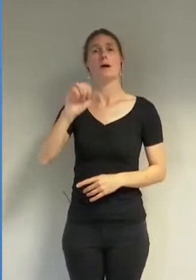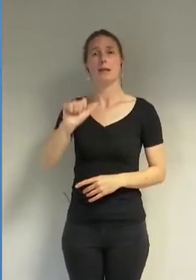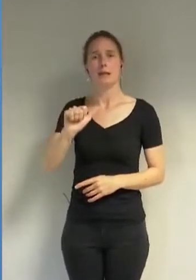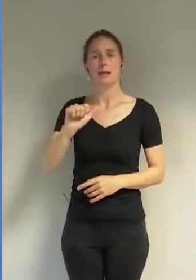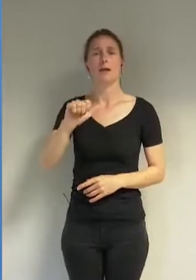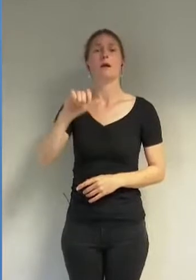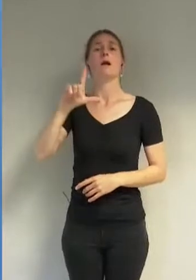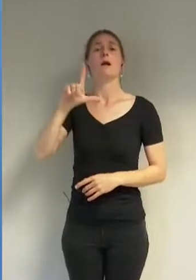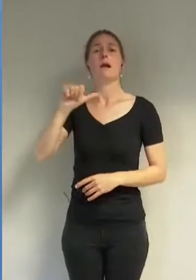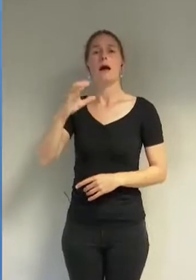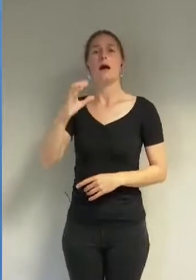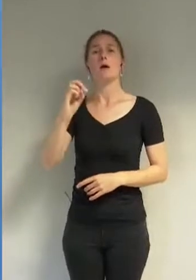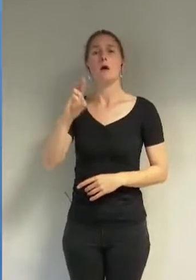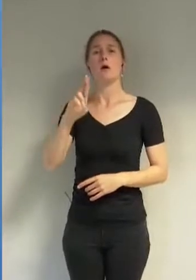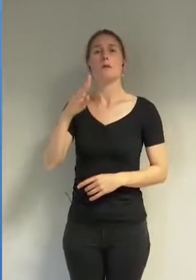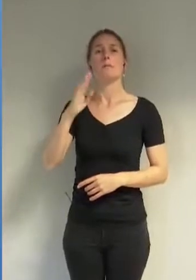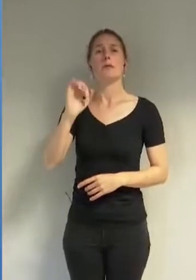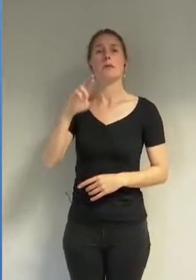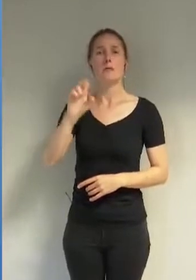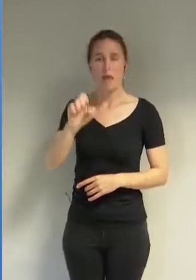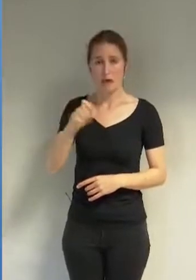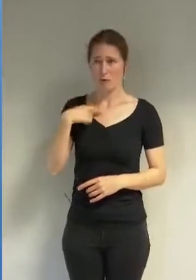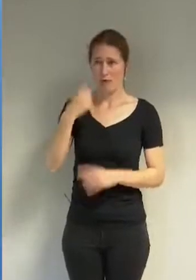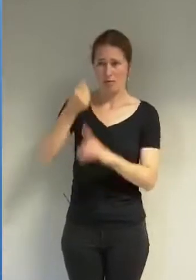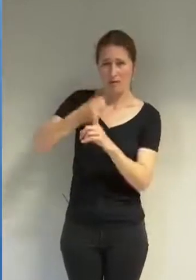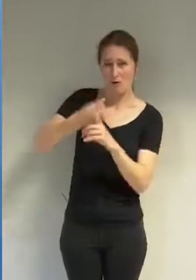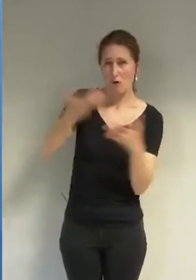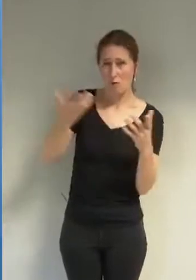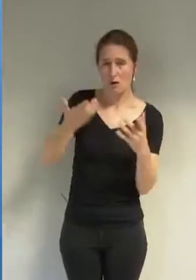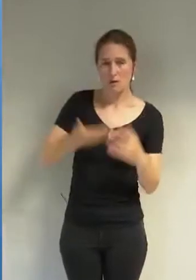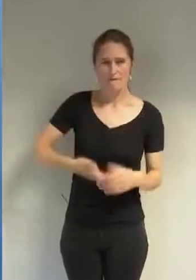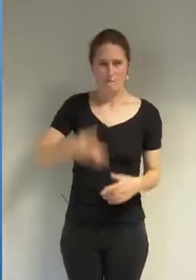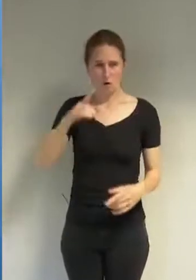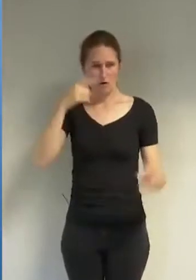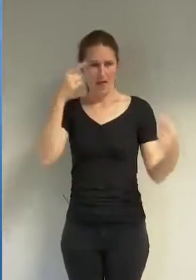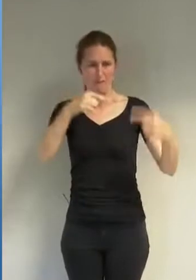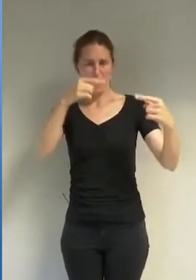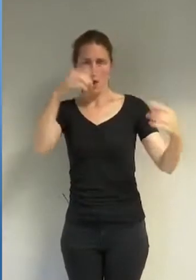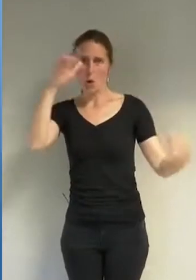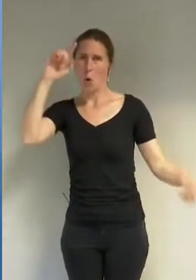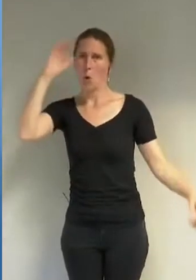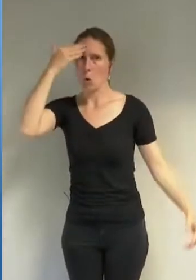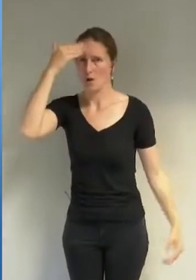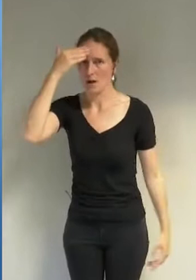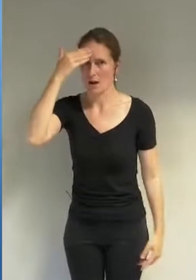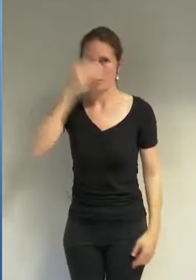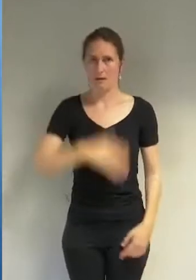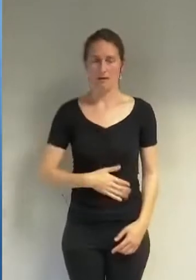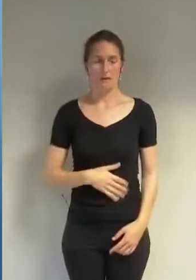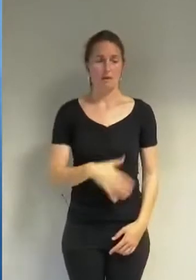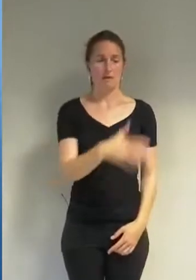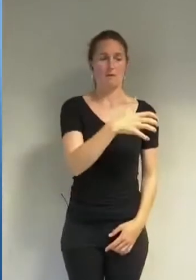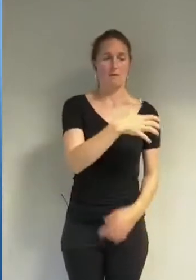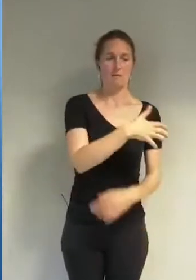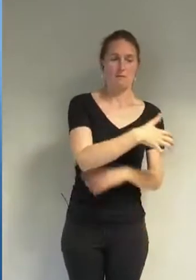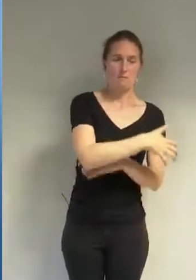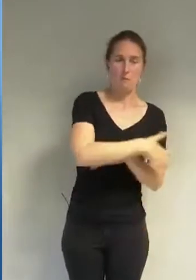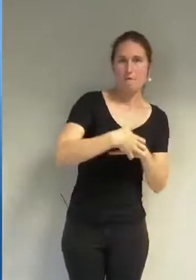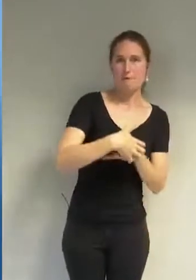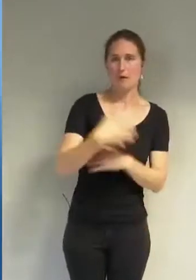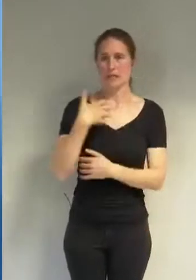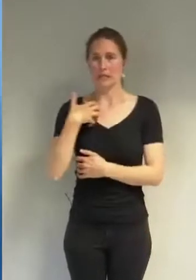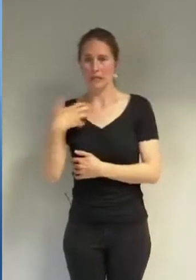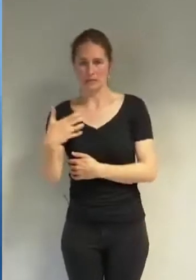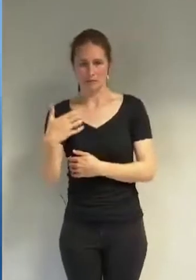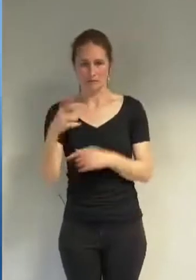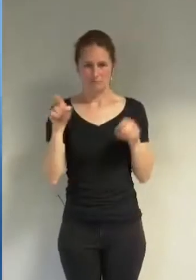ennemis du genre humain ou quelques noms qu'il prenne, qu'entre le fort et le faible, entre le riche et le pauvre, entre le maître et